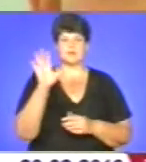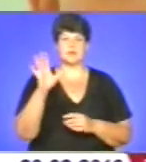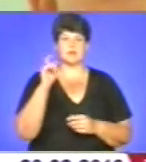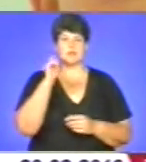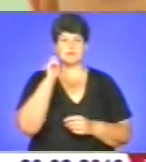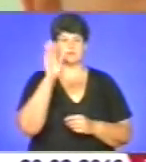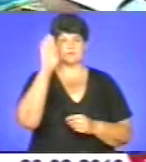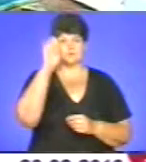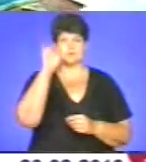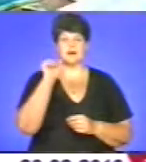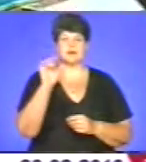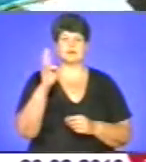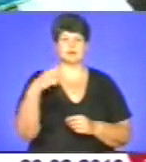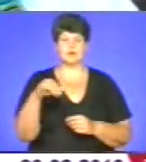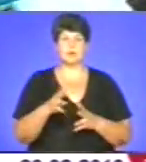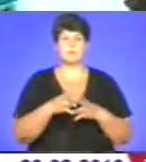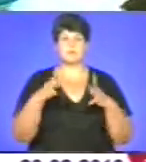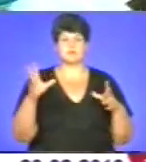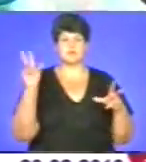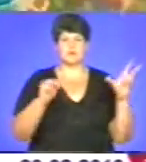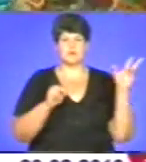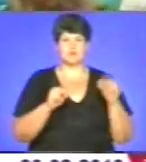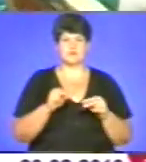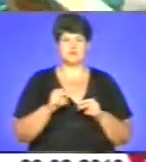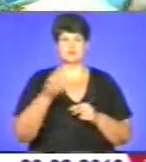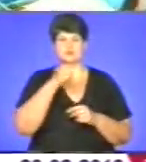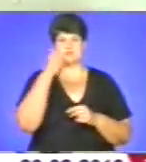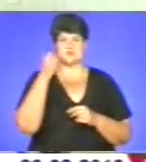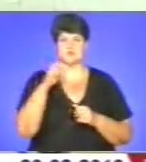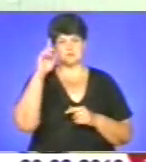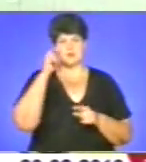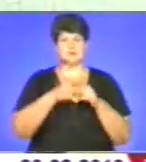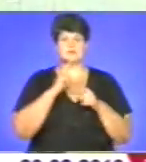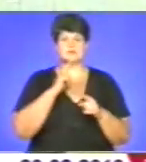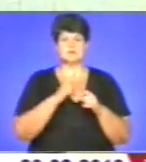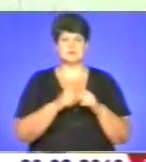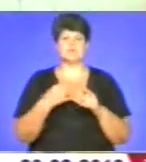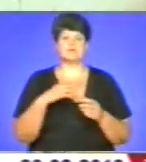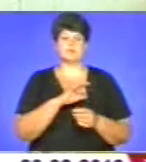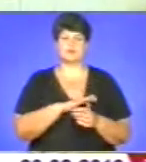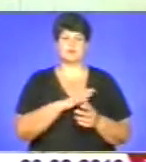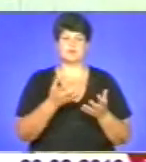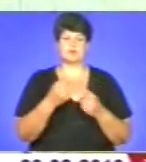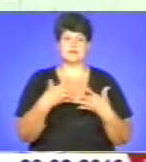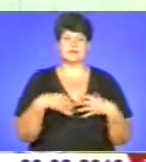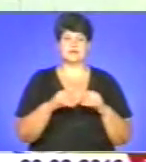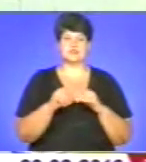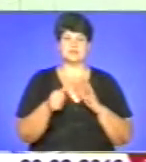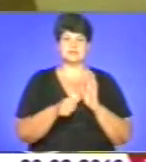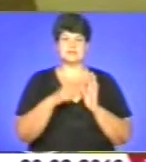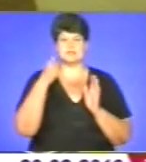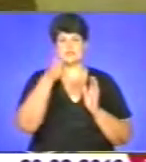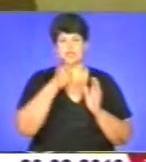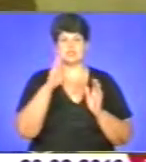Андрійкові більше пощастило, ніж його старшим сестричці і братикові. Він виховується у прийомній сім'ї. А 16-річний Василь і 14